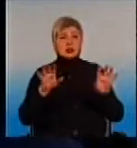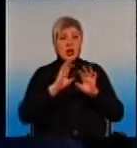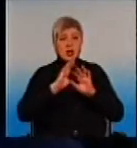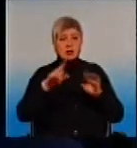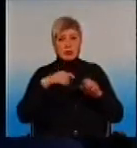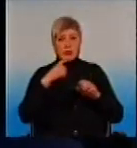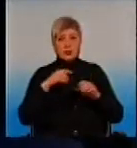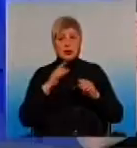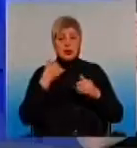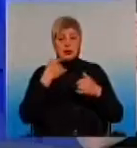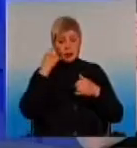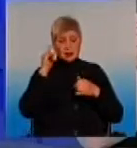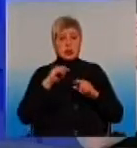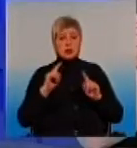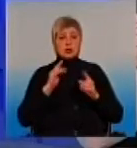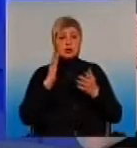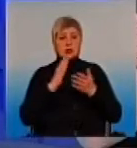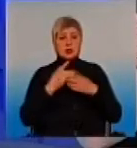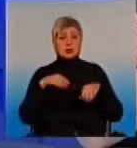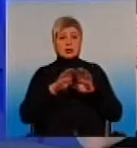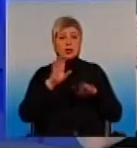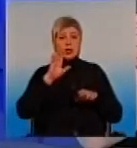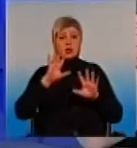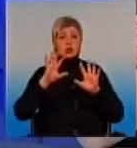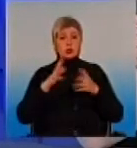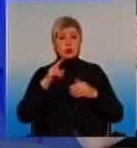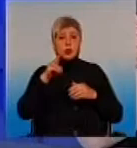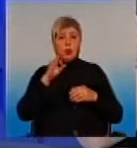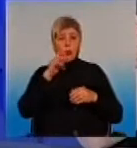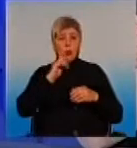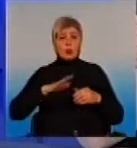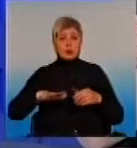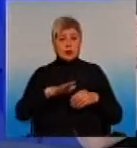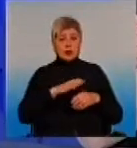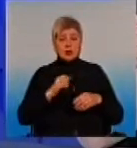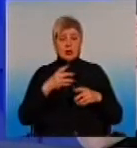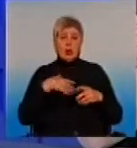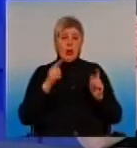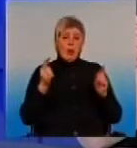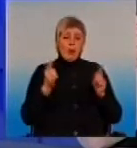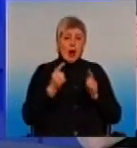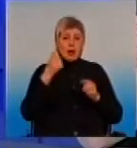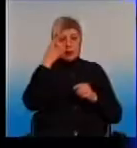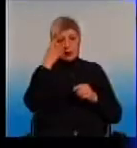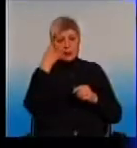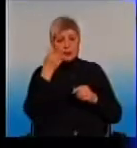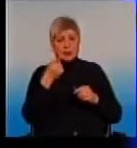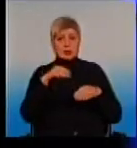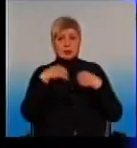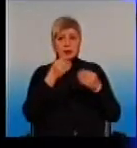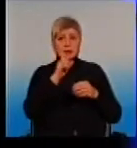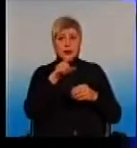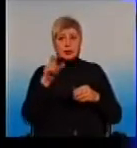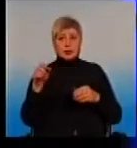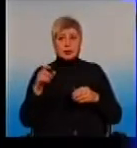по Украине, что, ну, недостоверную информацию дают людям, и там, как в анекдоте, знаете, кто